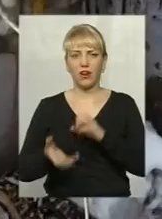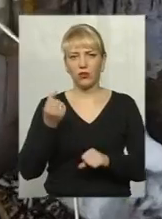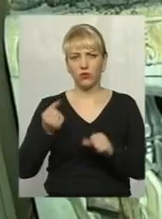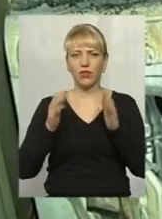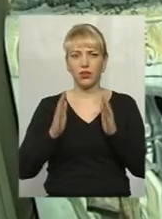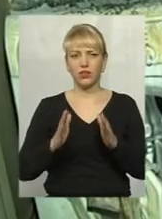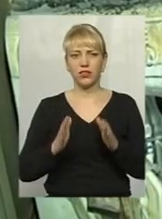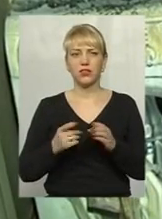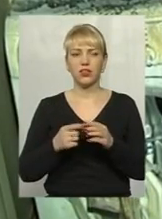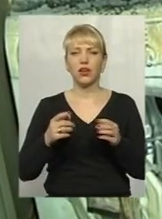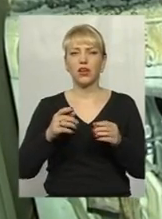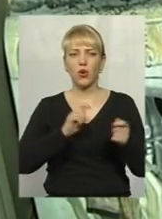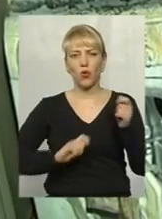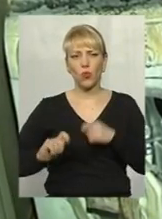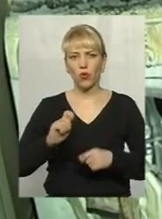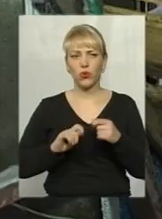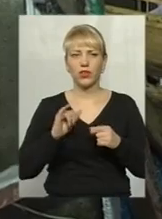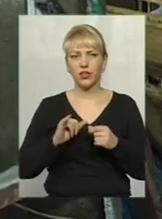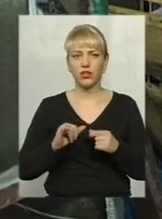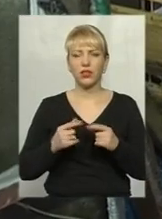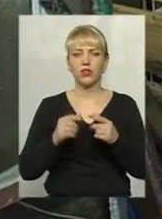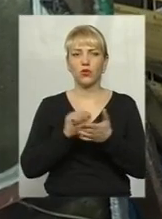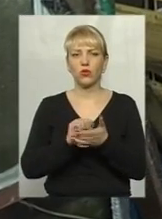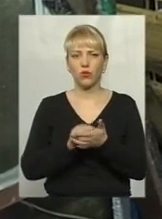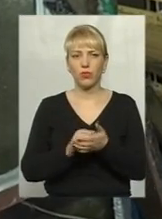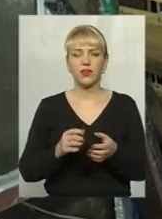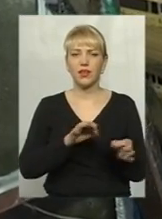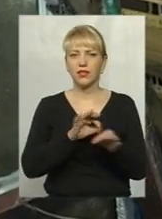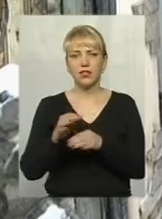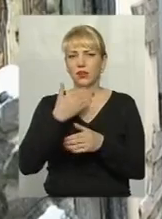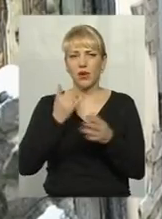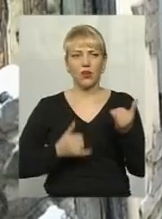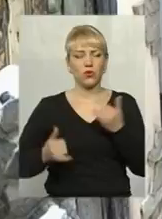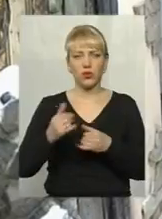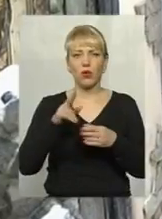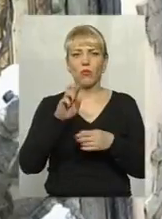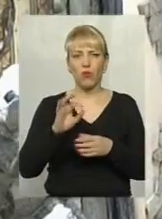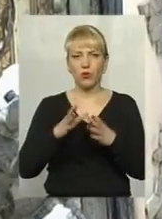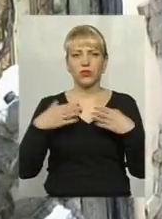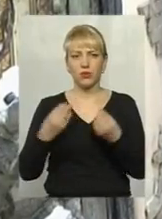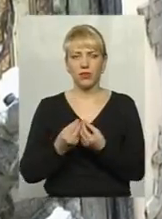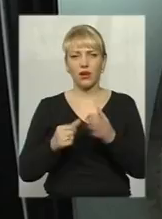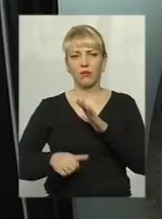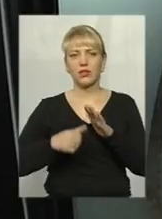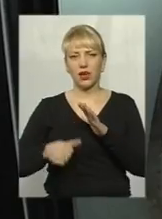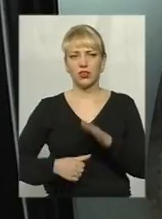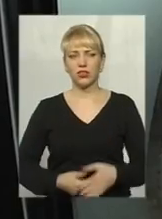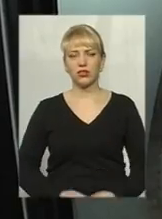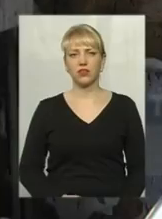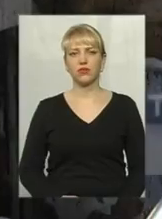лише трохи одягу та документи. Але нести їх нікуди, бо сім'я стала безхатченками.